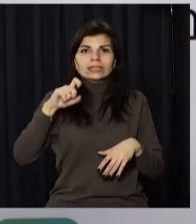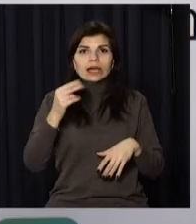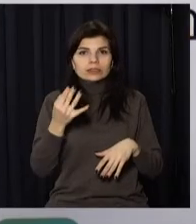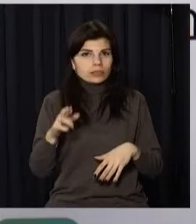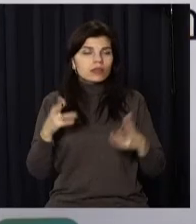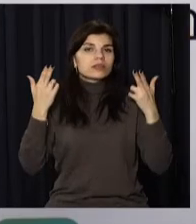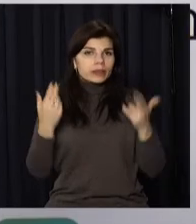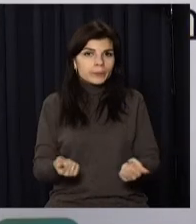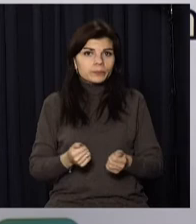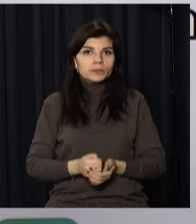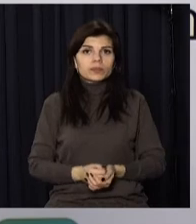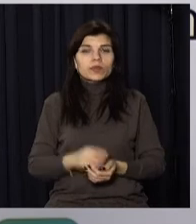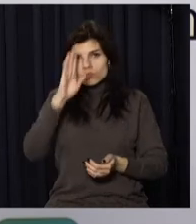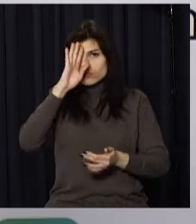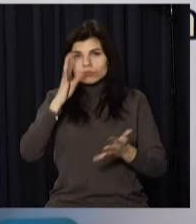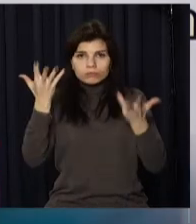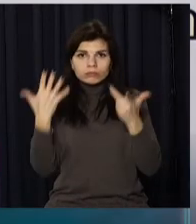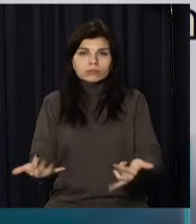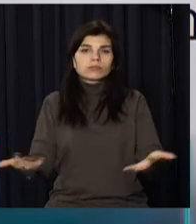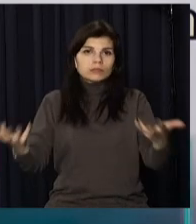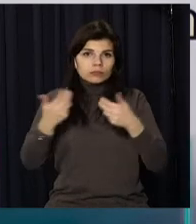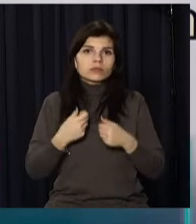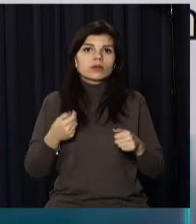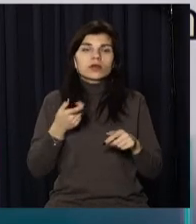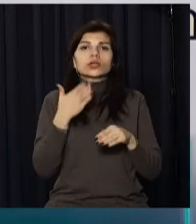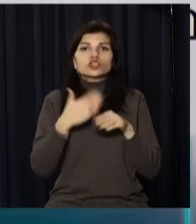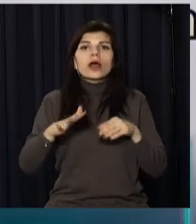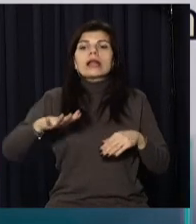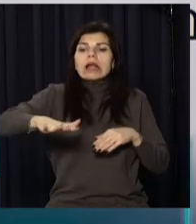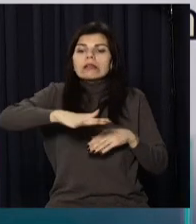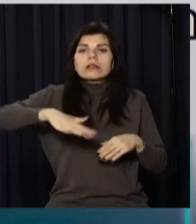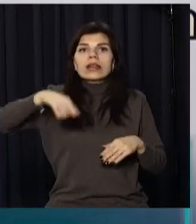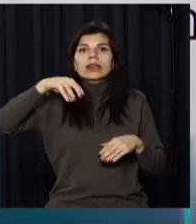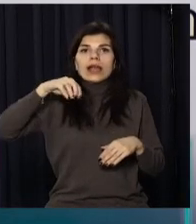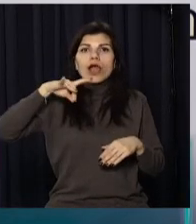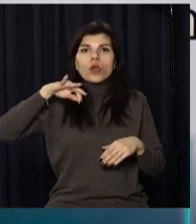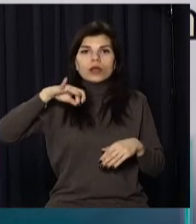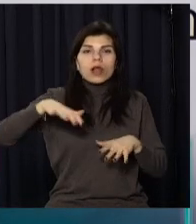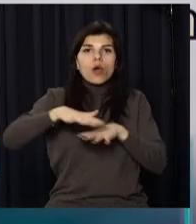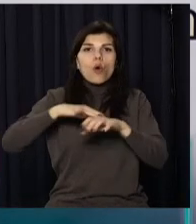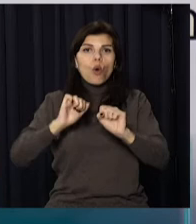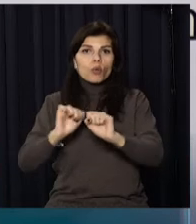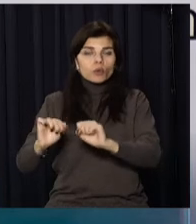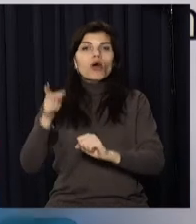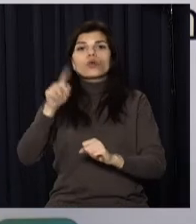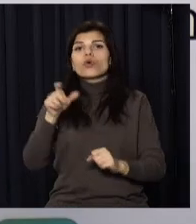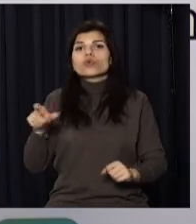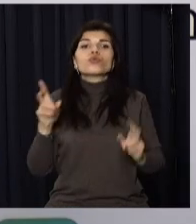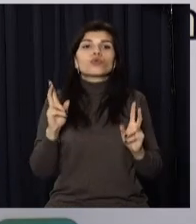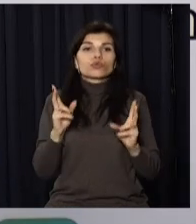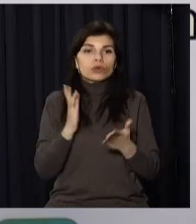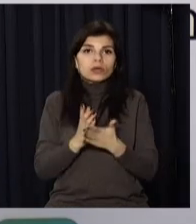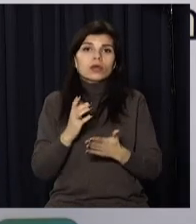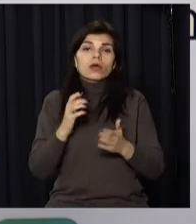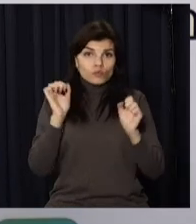Наразі відбувається дооконплектування частин територіальної оборони. Всі бажаючі громадяни області, що мають відповідне і